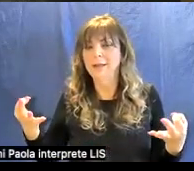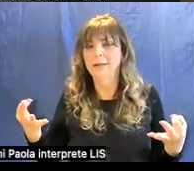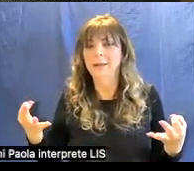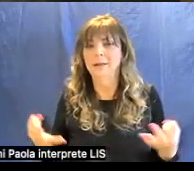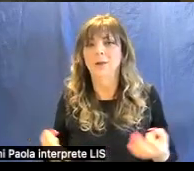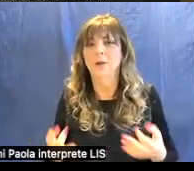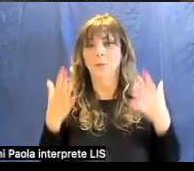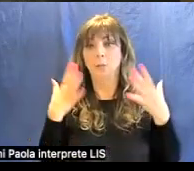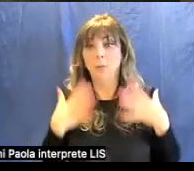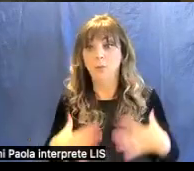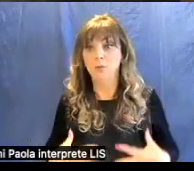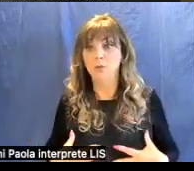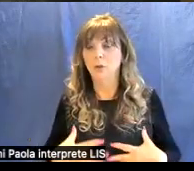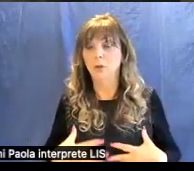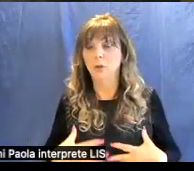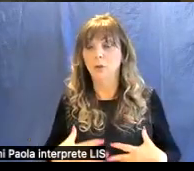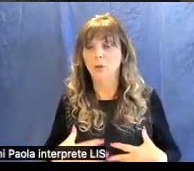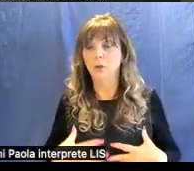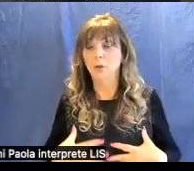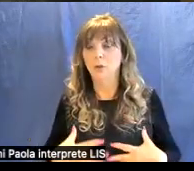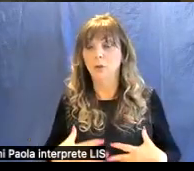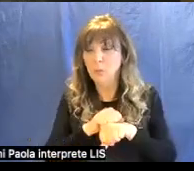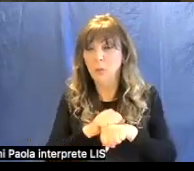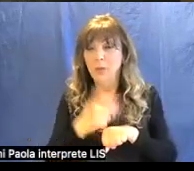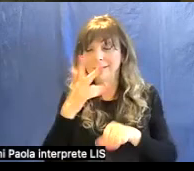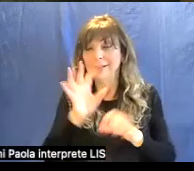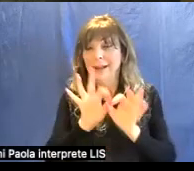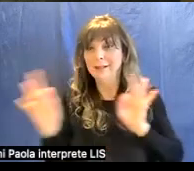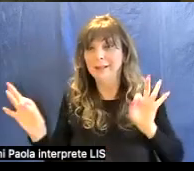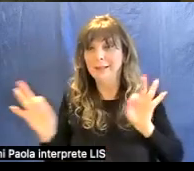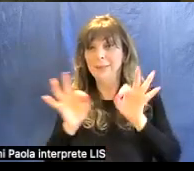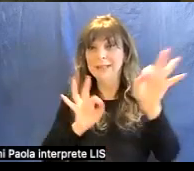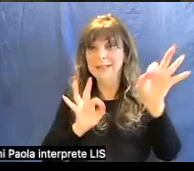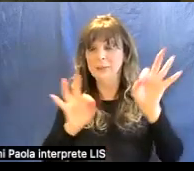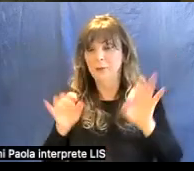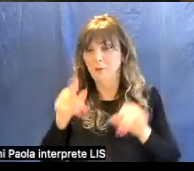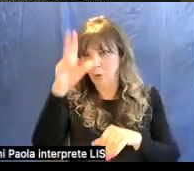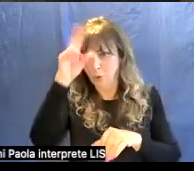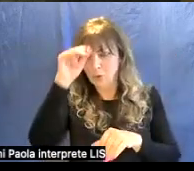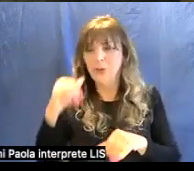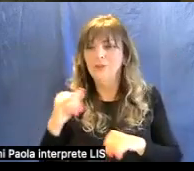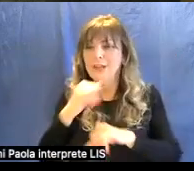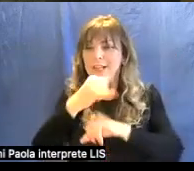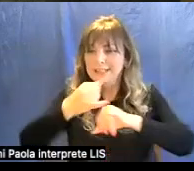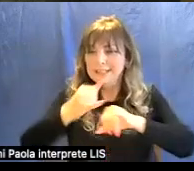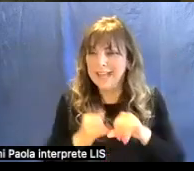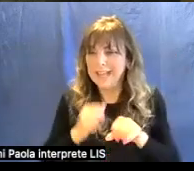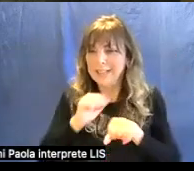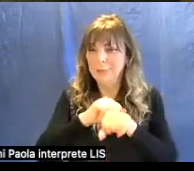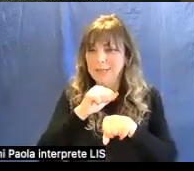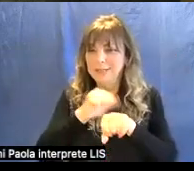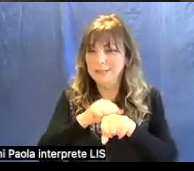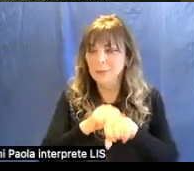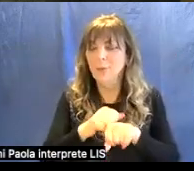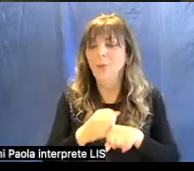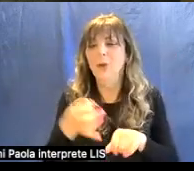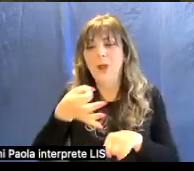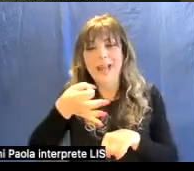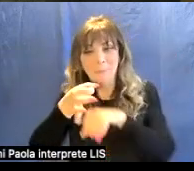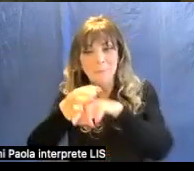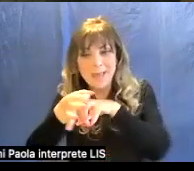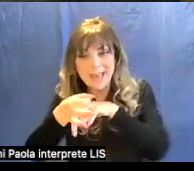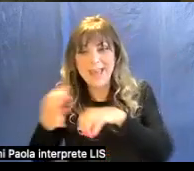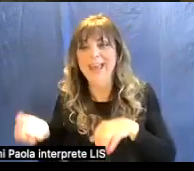dimensioni è un'opera assolutamente unica conoscete sicuramente gli intagli di pietre dure oppure i cammei opere più